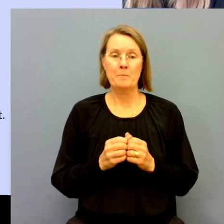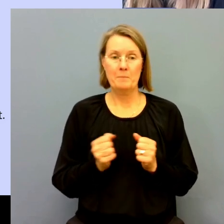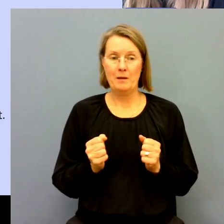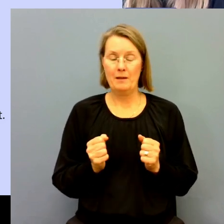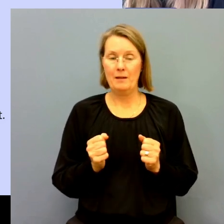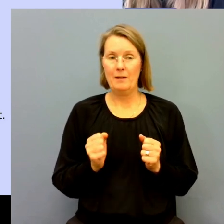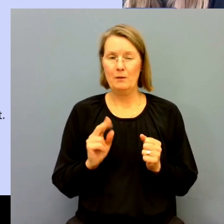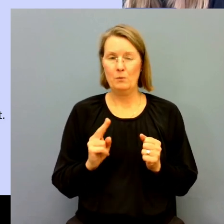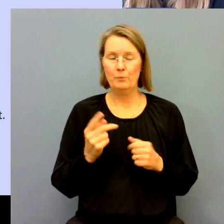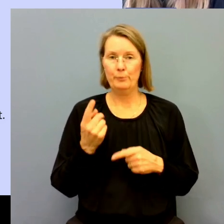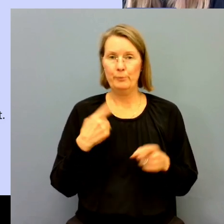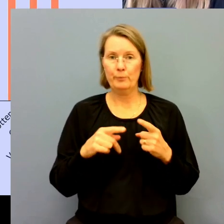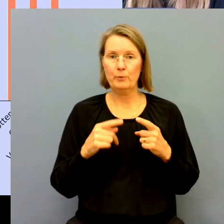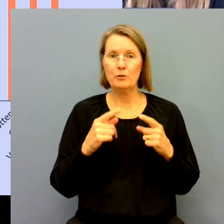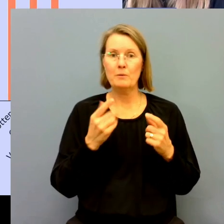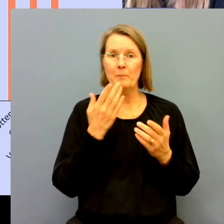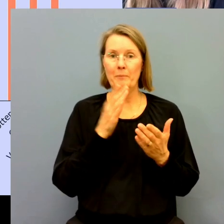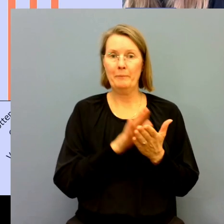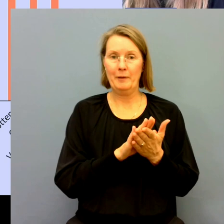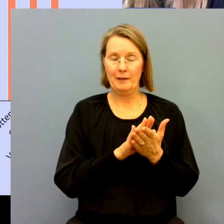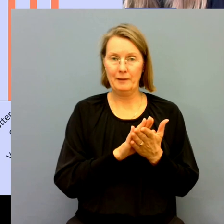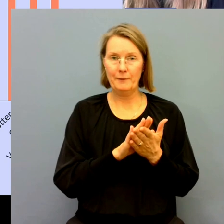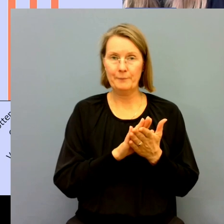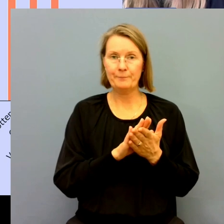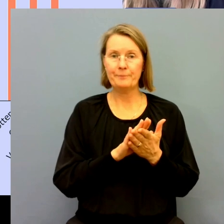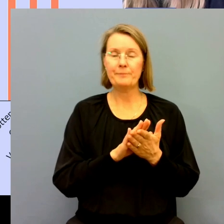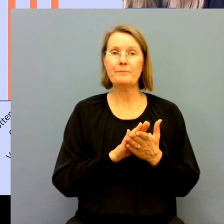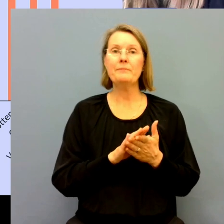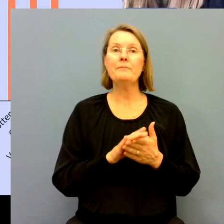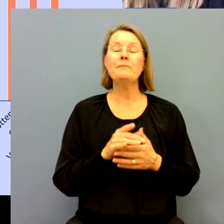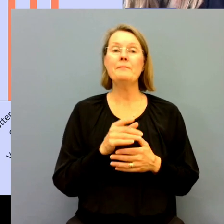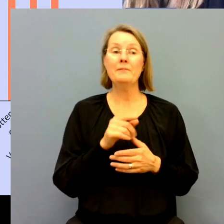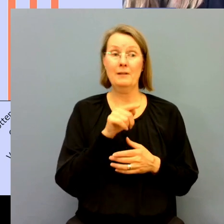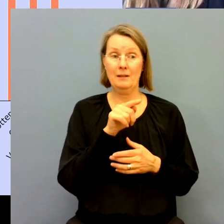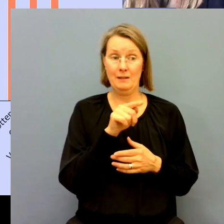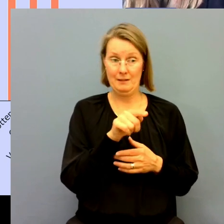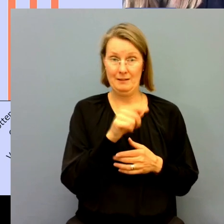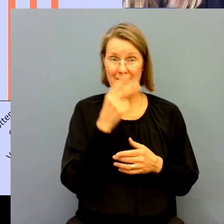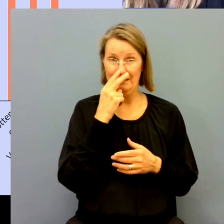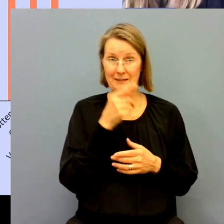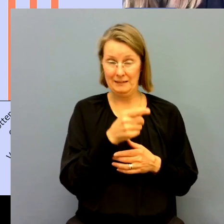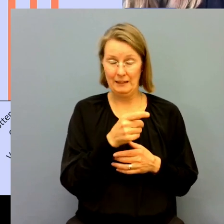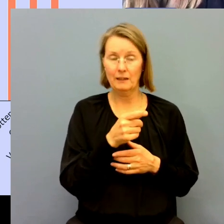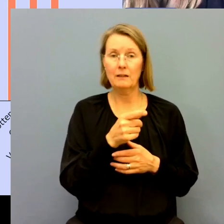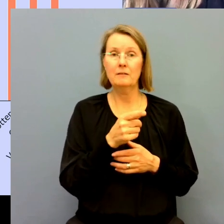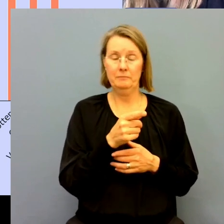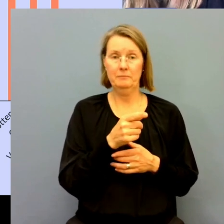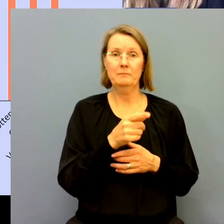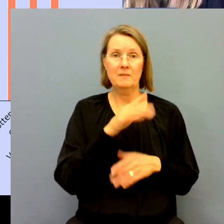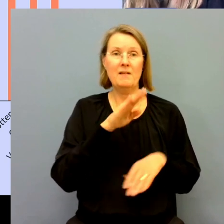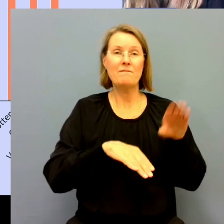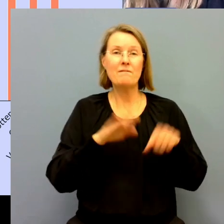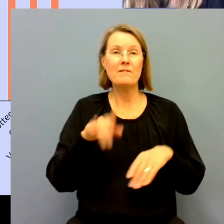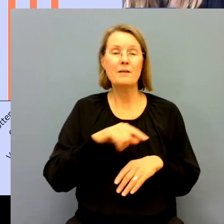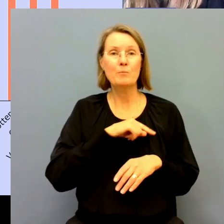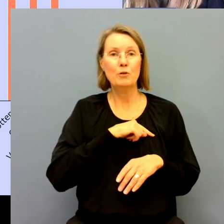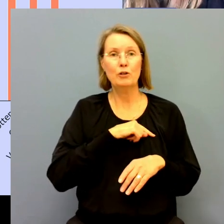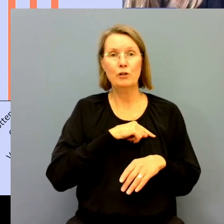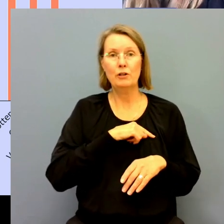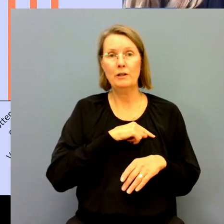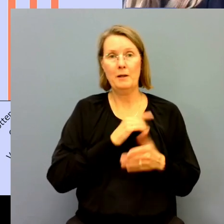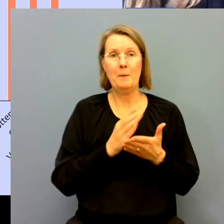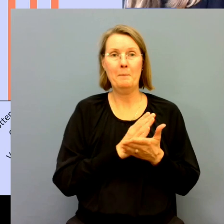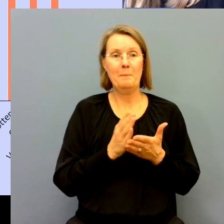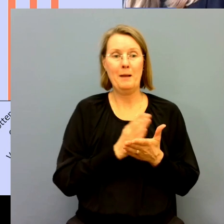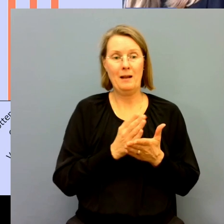Men jag ska byta bild här. För som ni ser här så finns det ganska stora variationer mellan